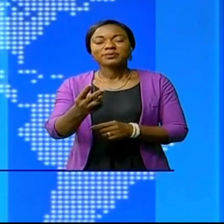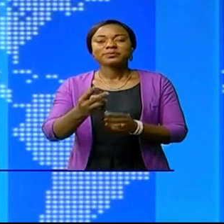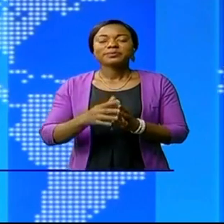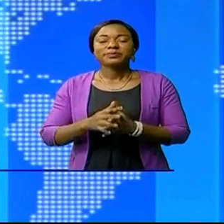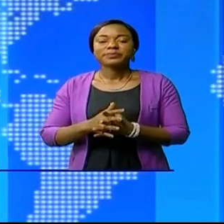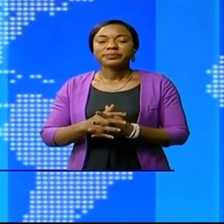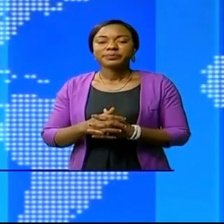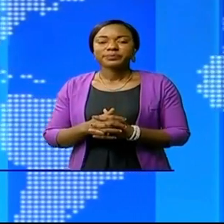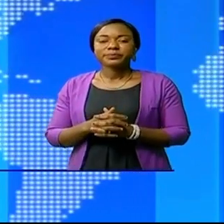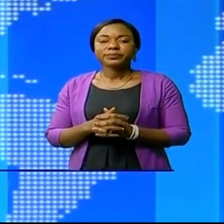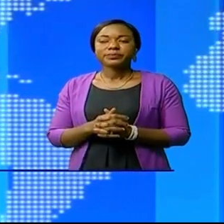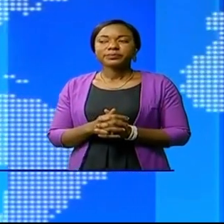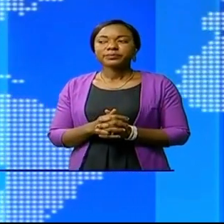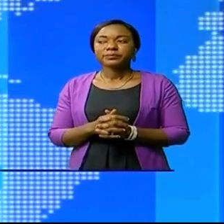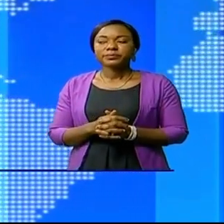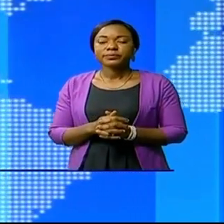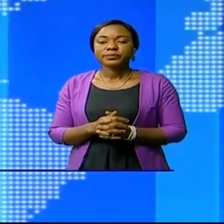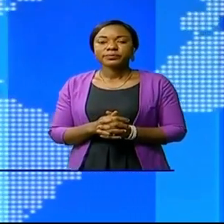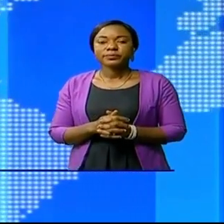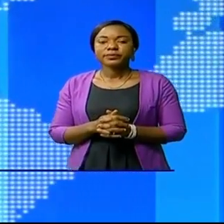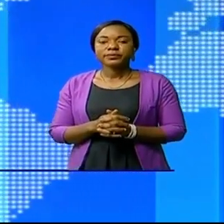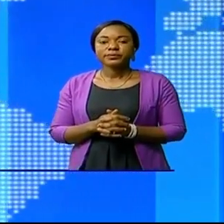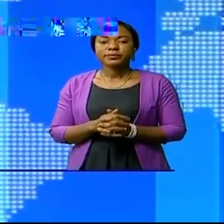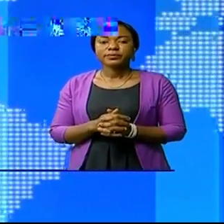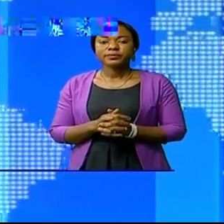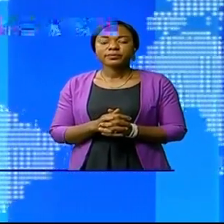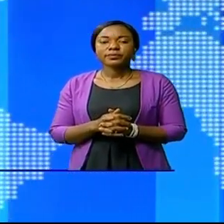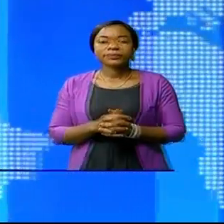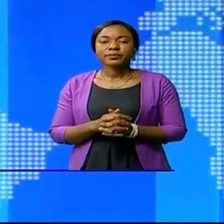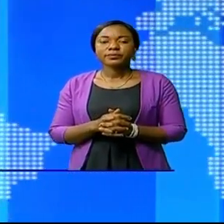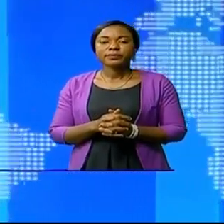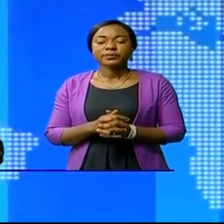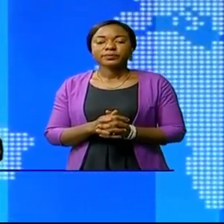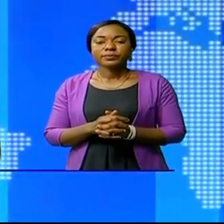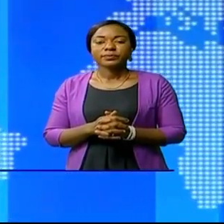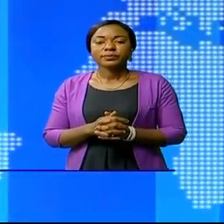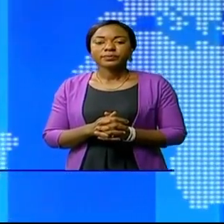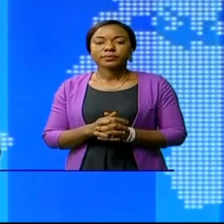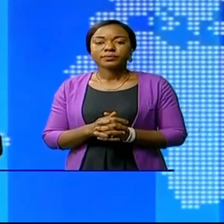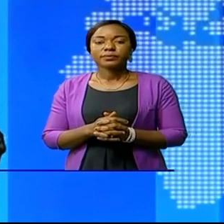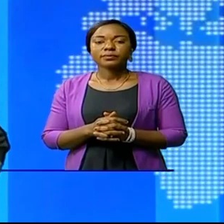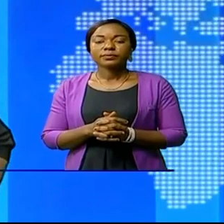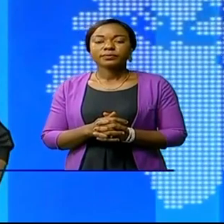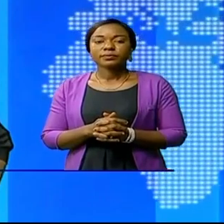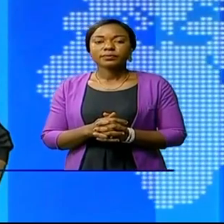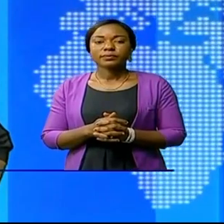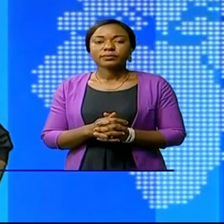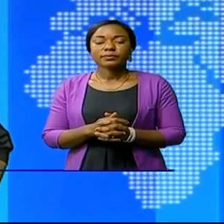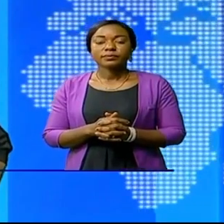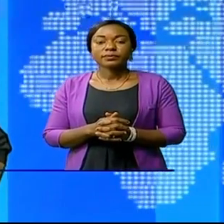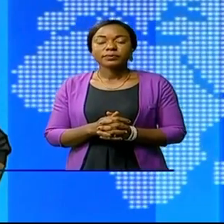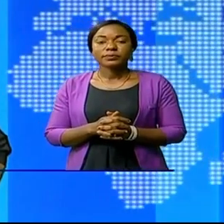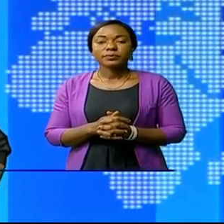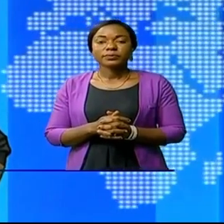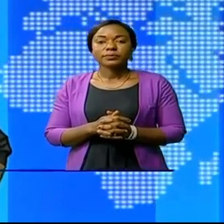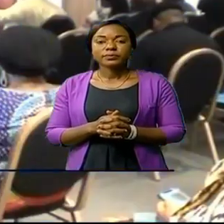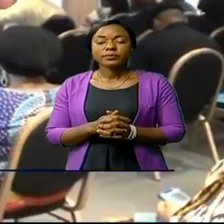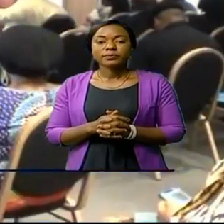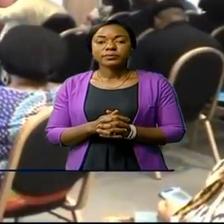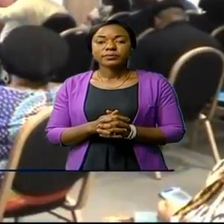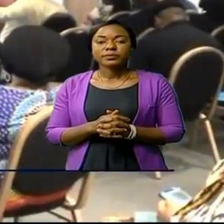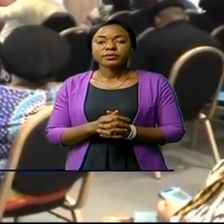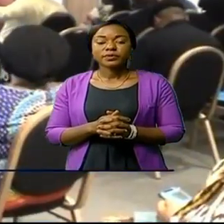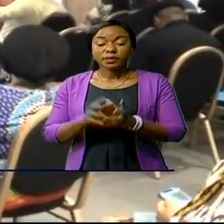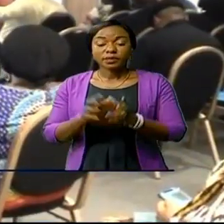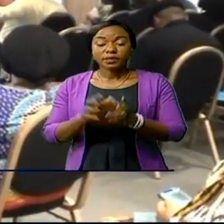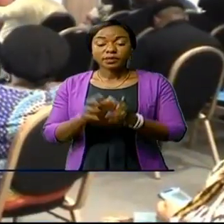de la coordination pour le changement de mentalité, d'Adabani Serge Mata et Jean-René Kabamba pour le reportage. Durant cette